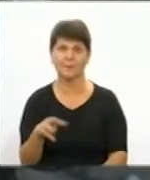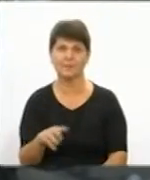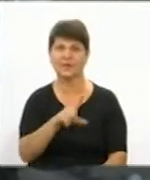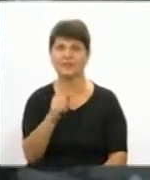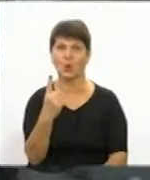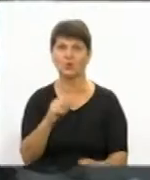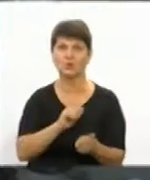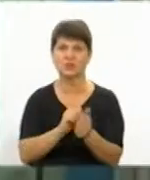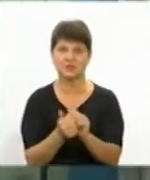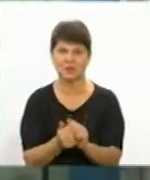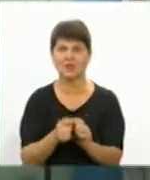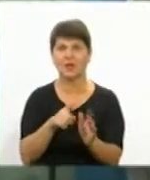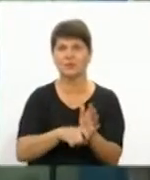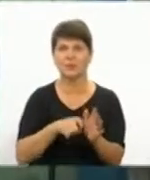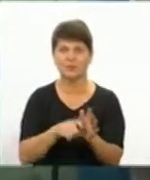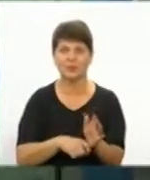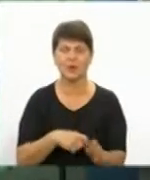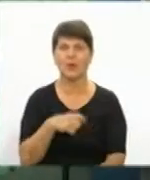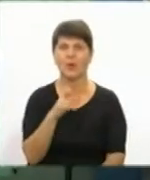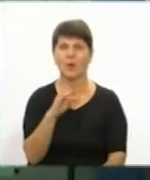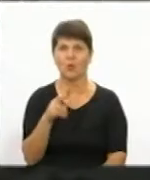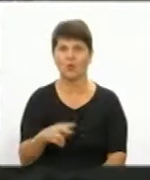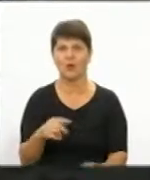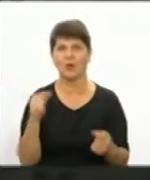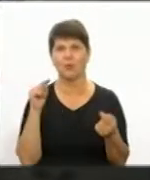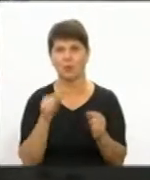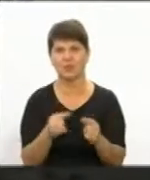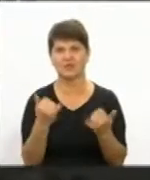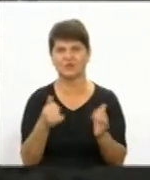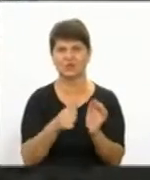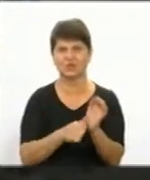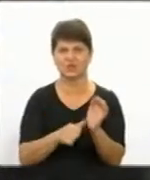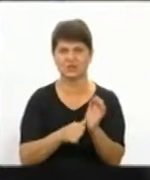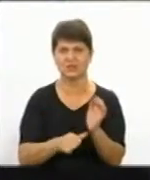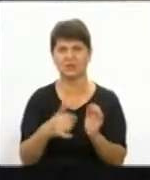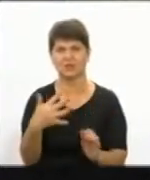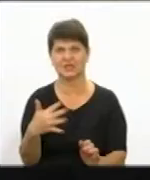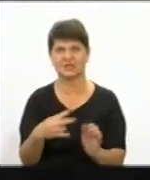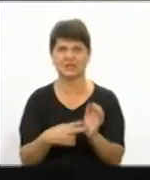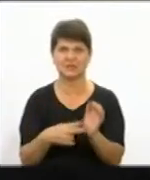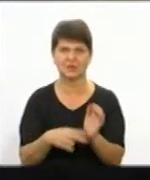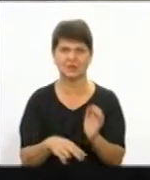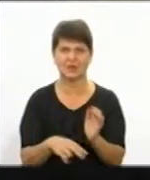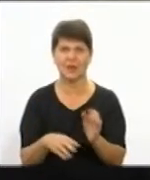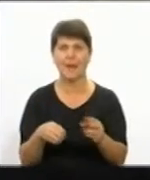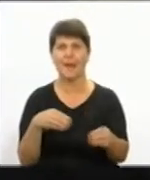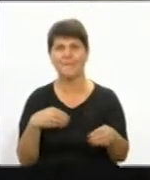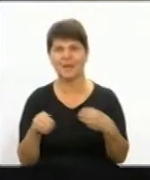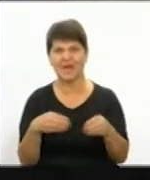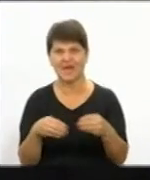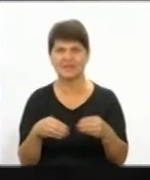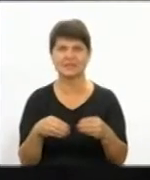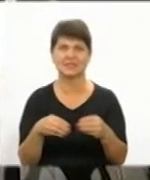до 120 кубів сміття проти сьогоднішніх 50-60, додає Степанюк. Пластику, бумаги, стекла, сміття не